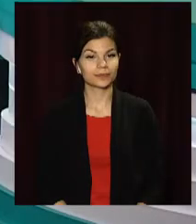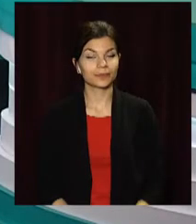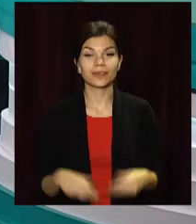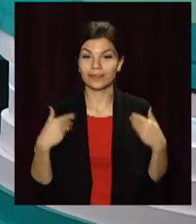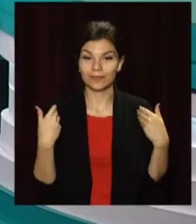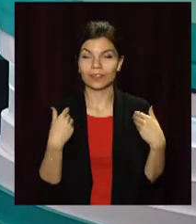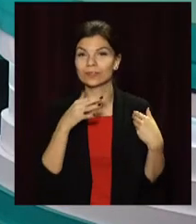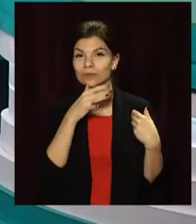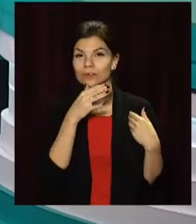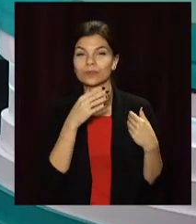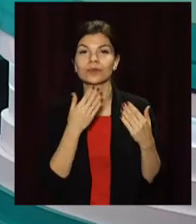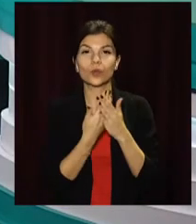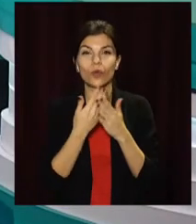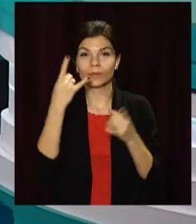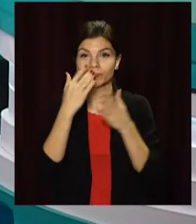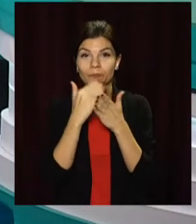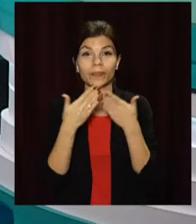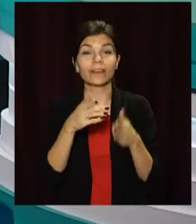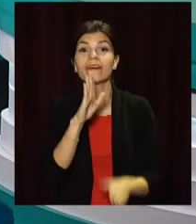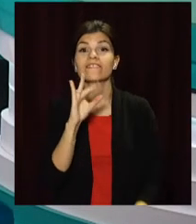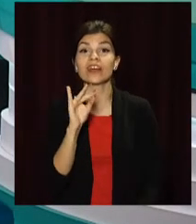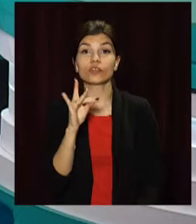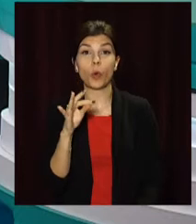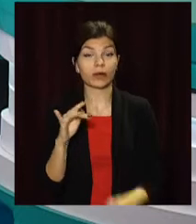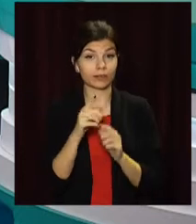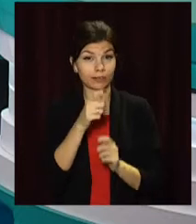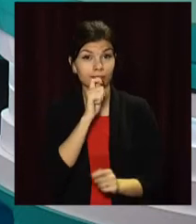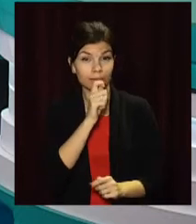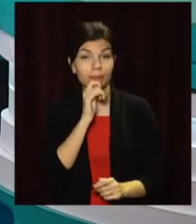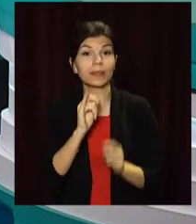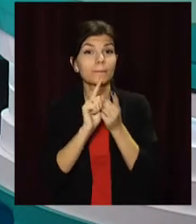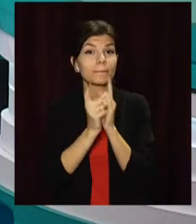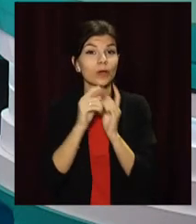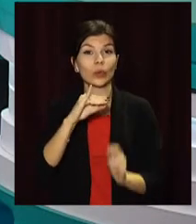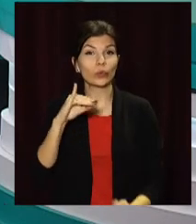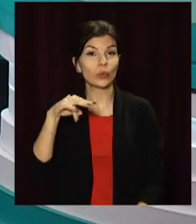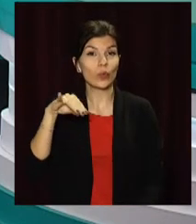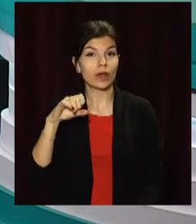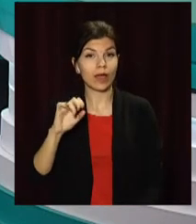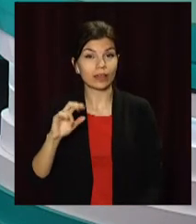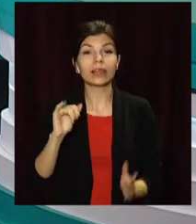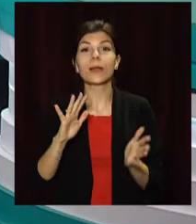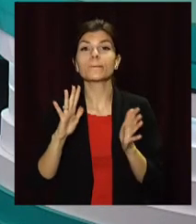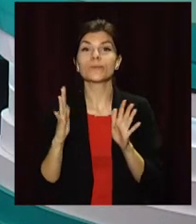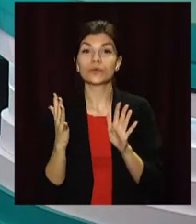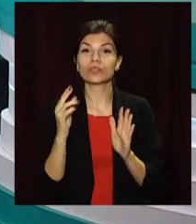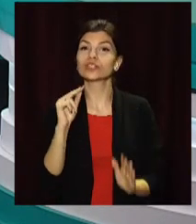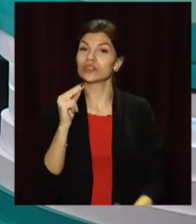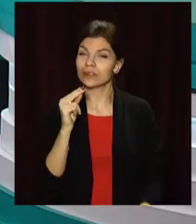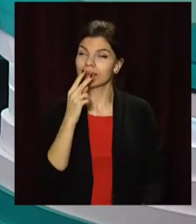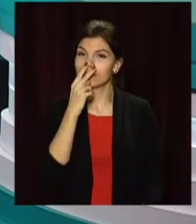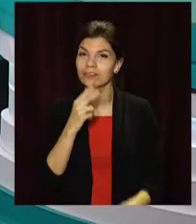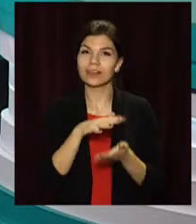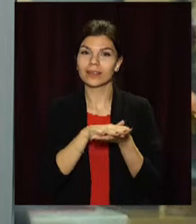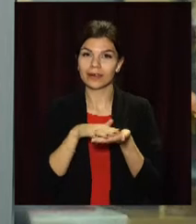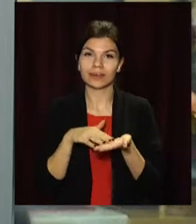Вітаю! Час новин на Відкритому. У студії Вікторія Вахрушина та сортоперекладачка Юліана Пуговкіна. І про події четверга дивіться